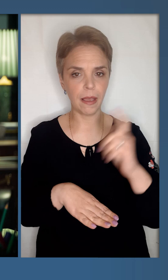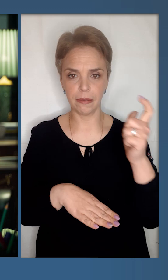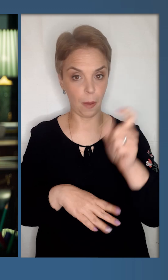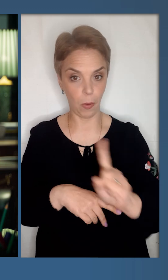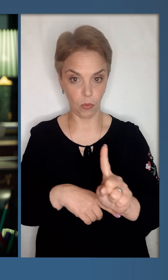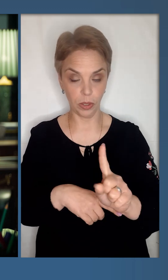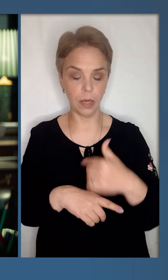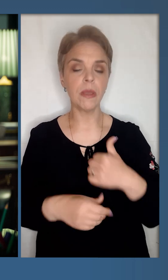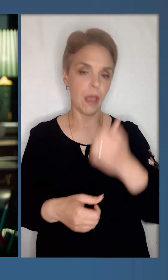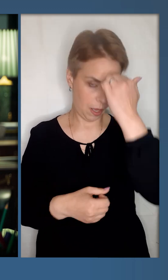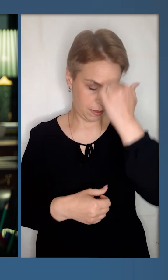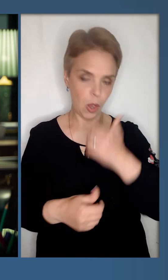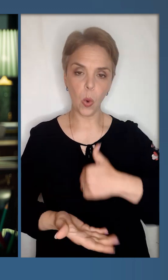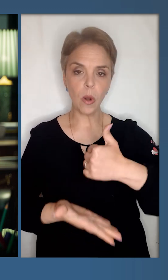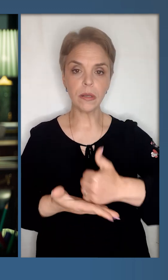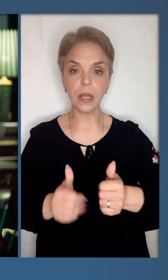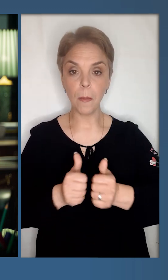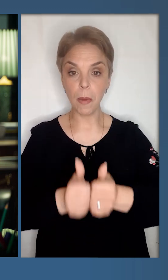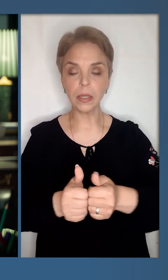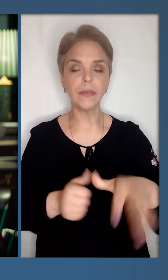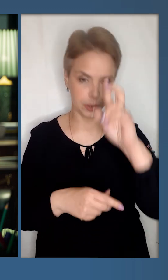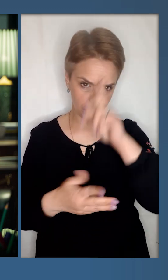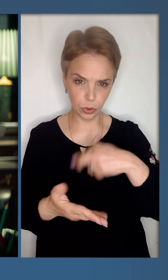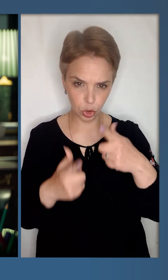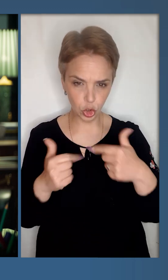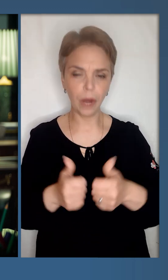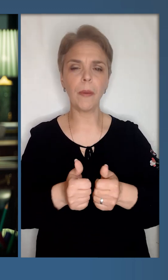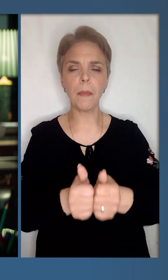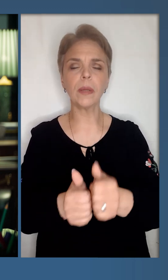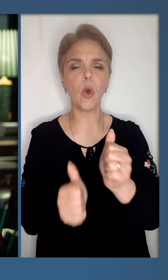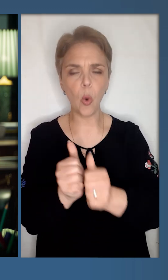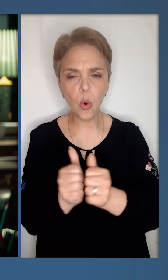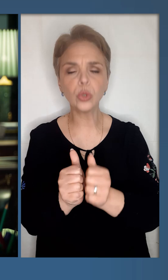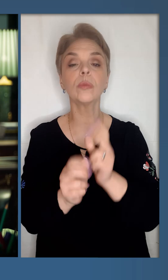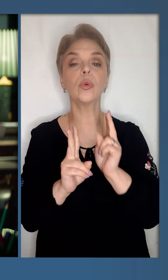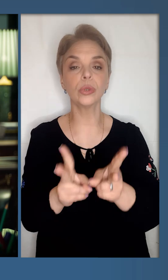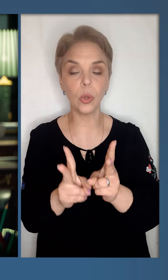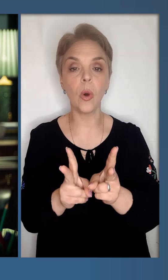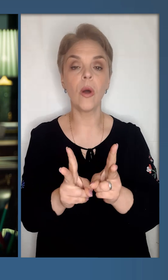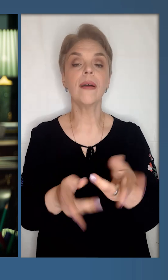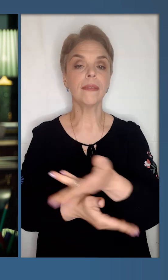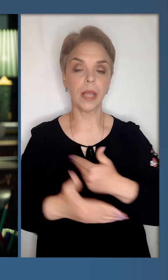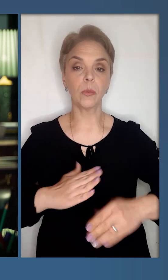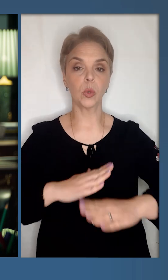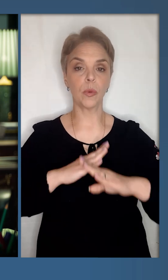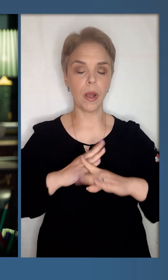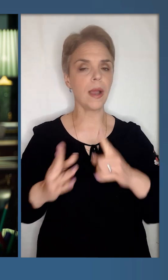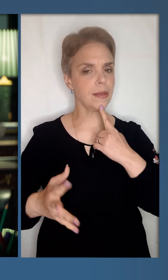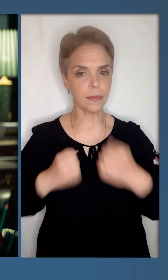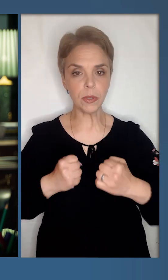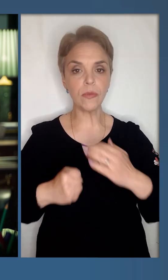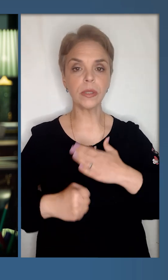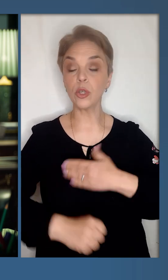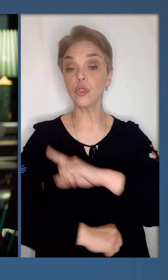пануватиме. Я дякую лідерам-партнерам, усім державам-партнерам, кожному і кожній, хто нам допомагає